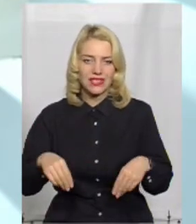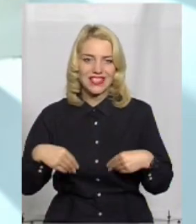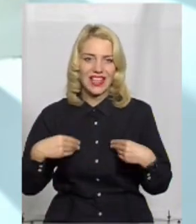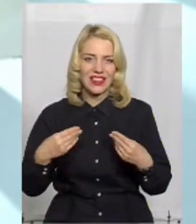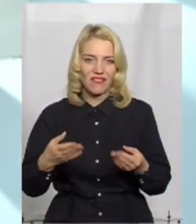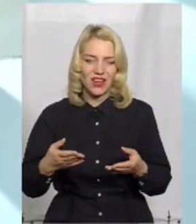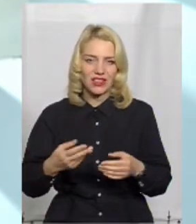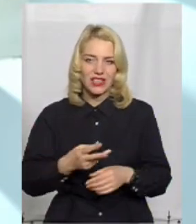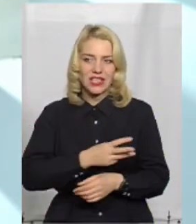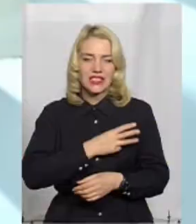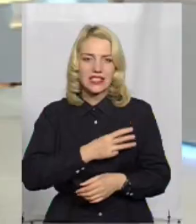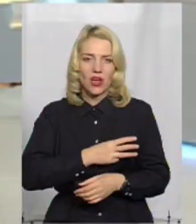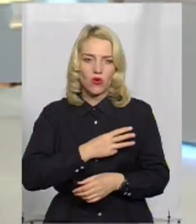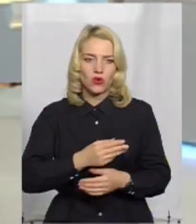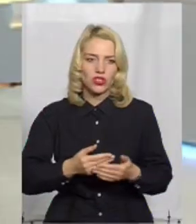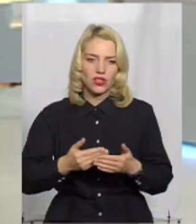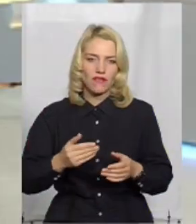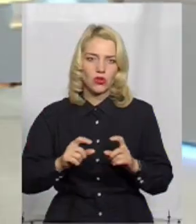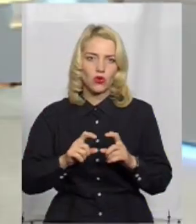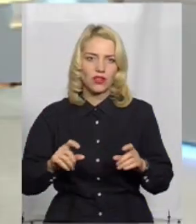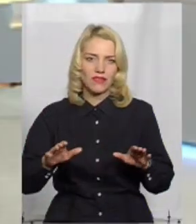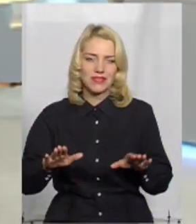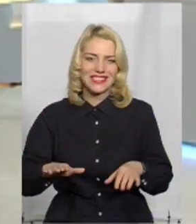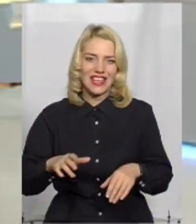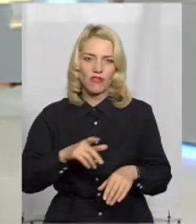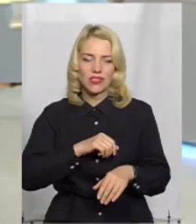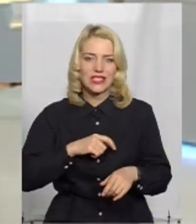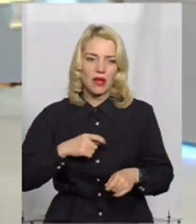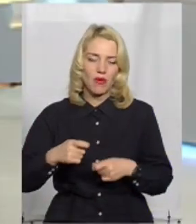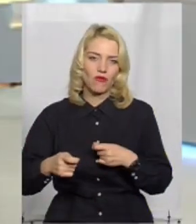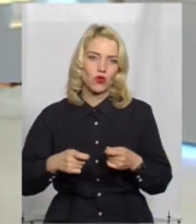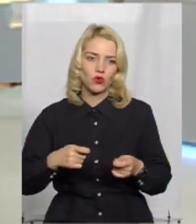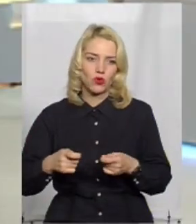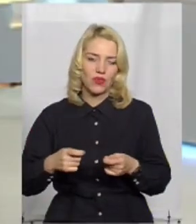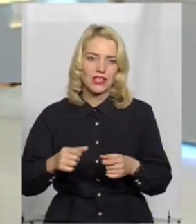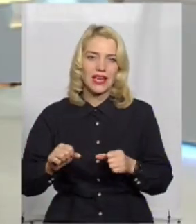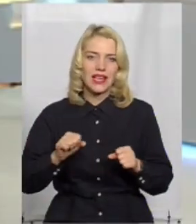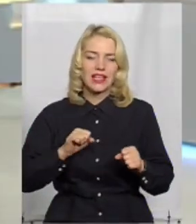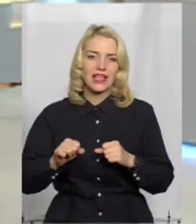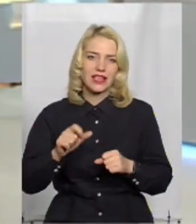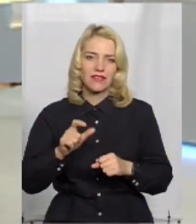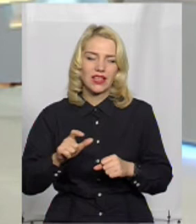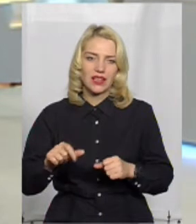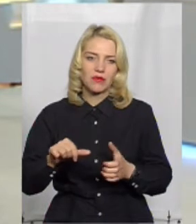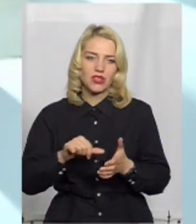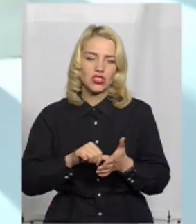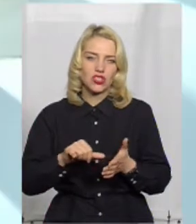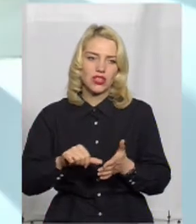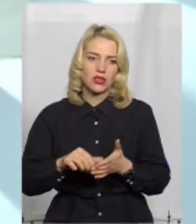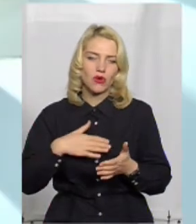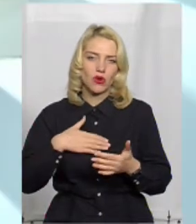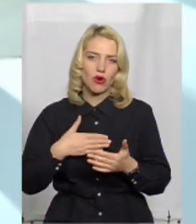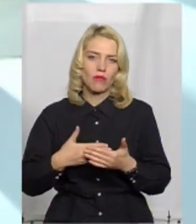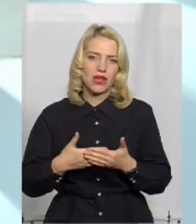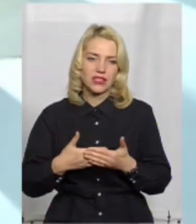заохочення від органів місцевого самоврядування керівникам і членам громадських